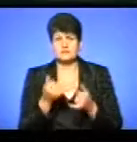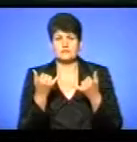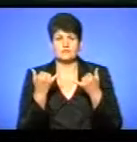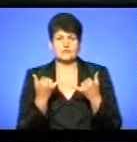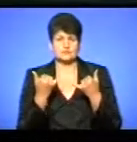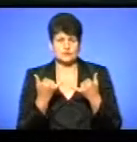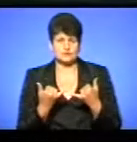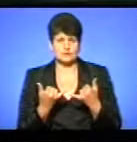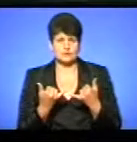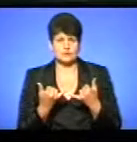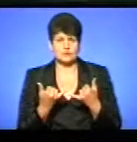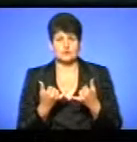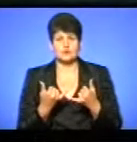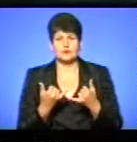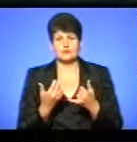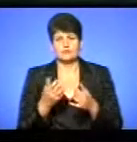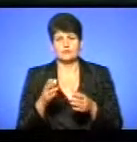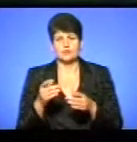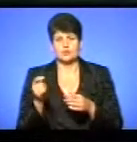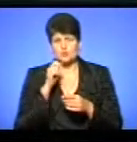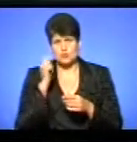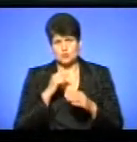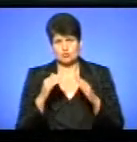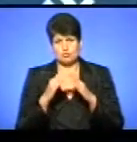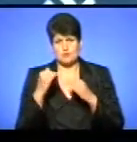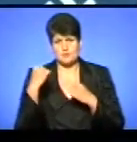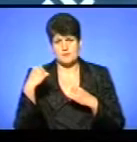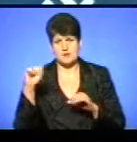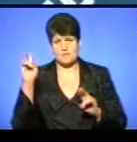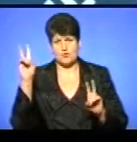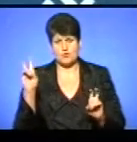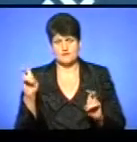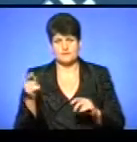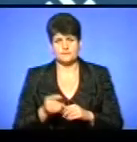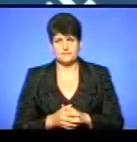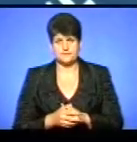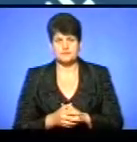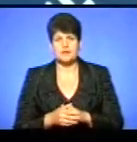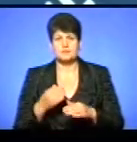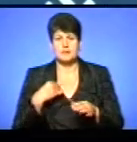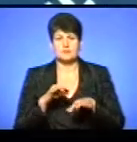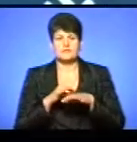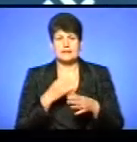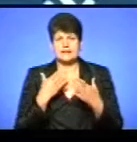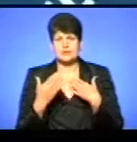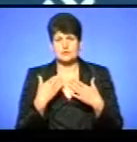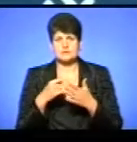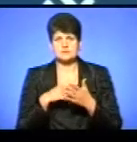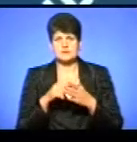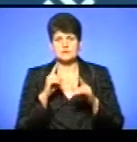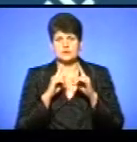відбувається в Українському домі «Перемога» у Тернополі. Ми активно вели діалог з містом Тернопола і